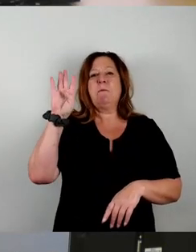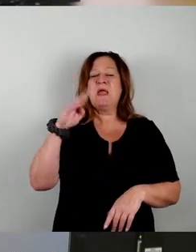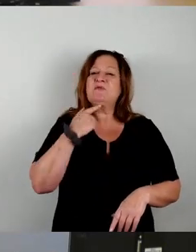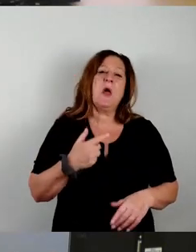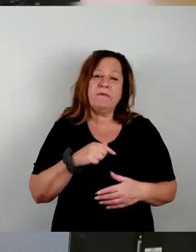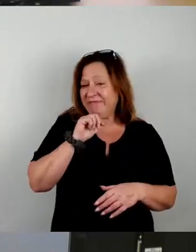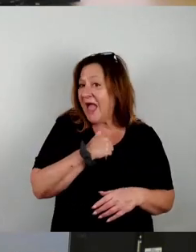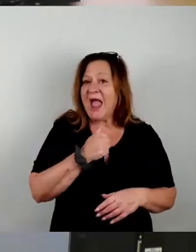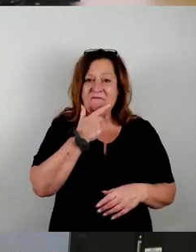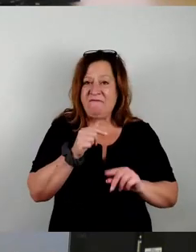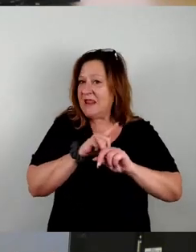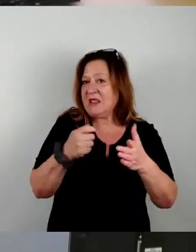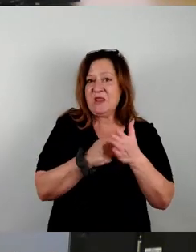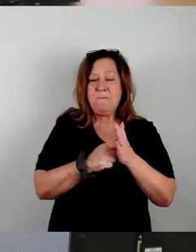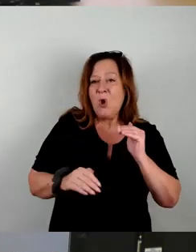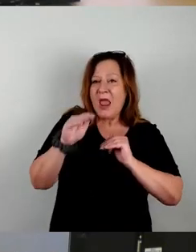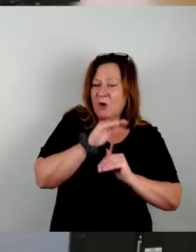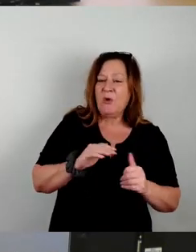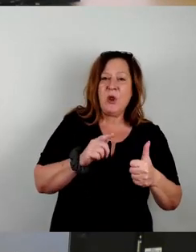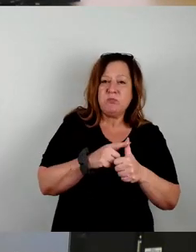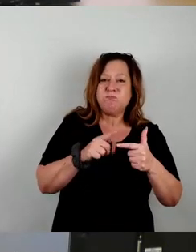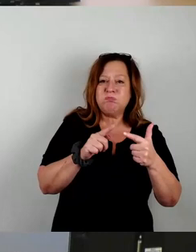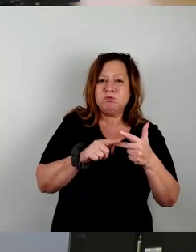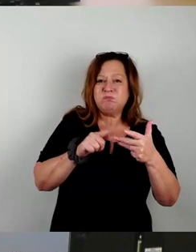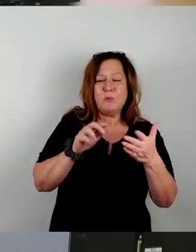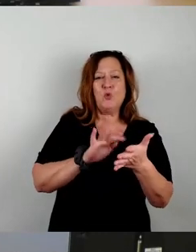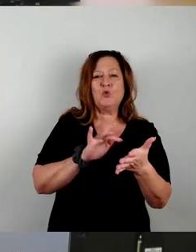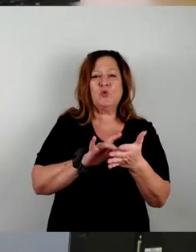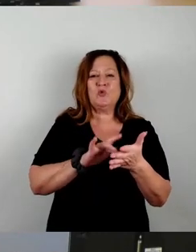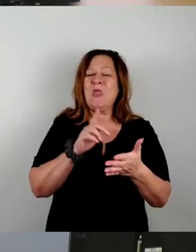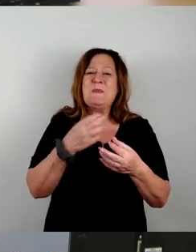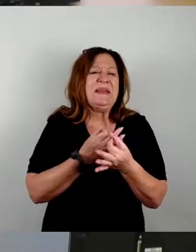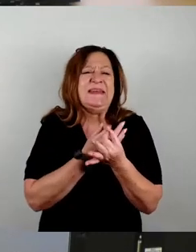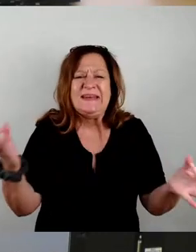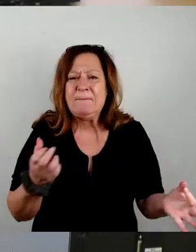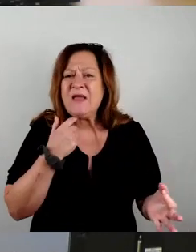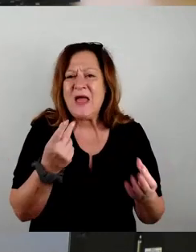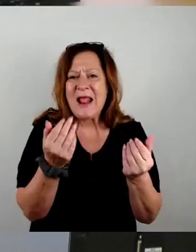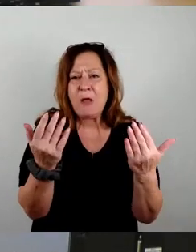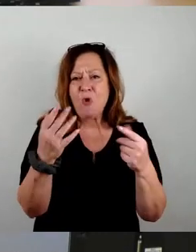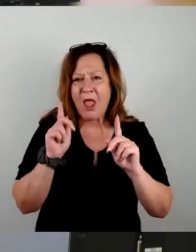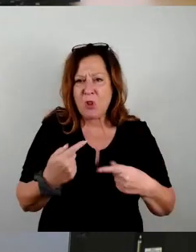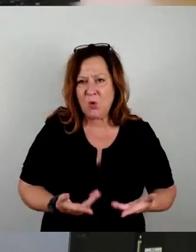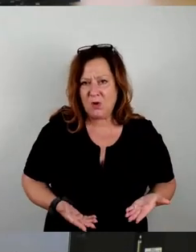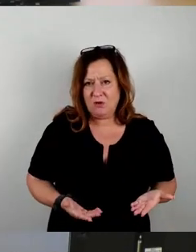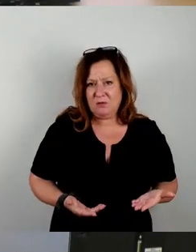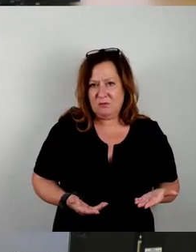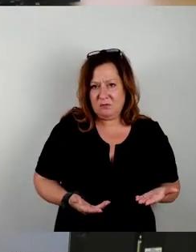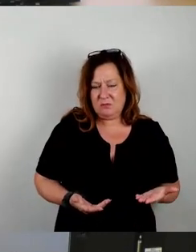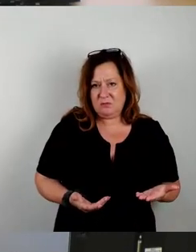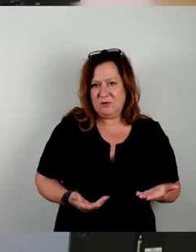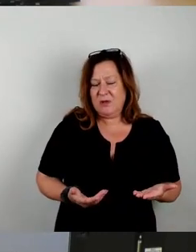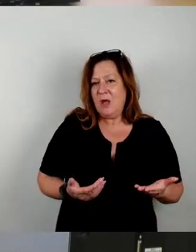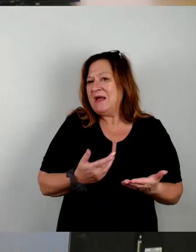Gebührenerhöhung aus irgendwelchen egalen Gründen, aber keiner sagt, keiner sagt, woher das Geld herkommen soll. Keiner sagt, woher das Geld